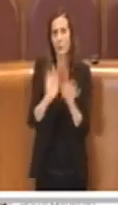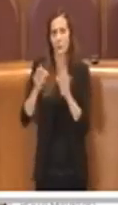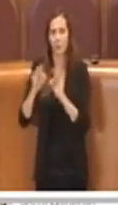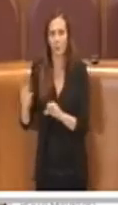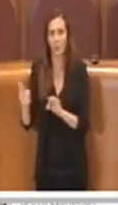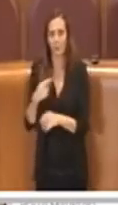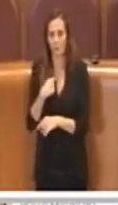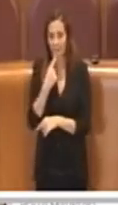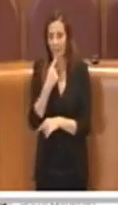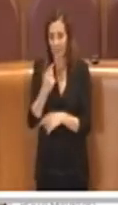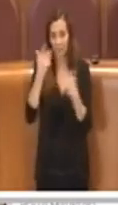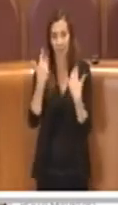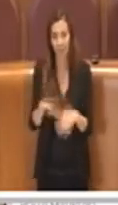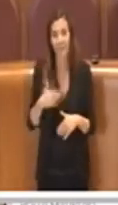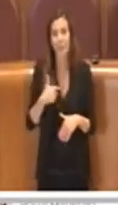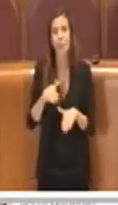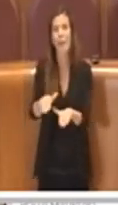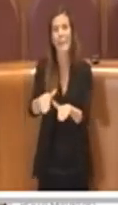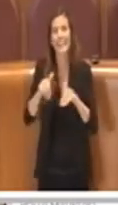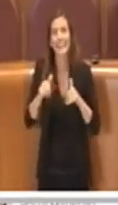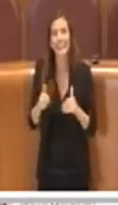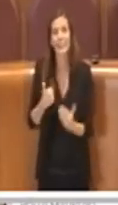quanto detto, ritiro perciò la mozione. Grazie Presidente.